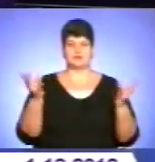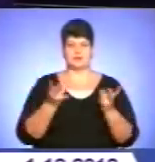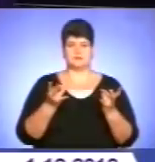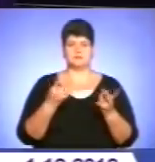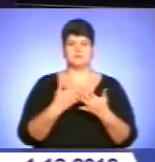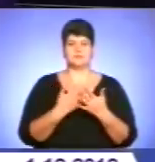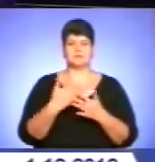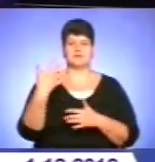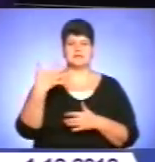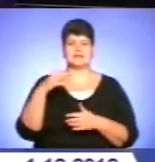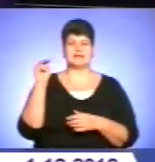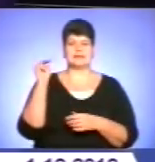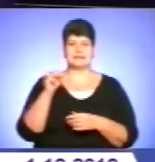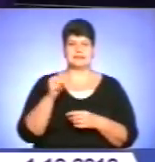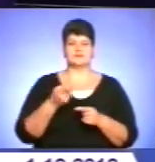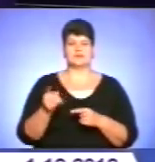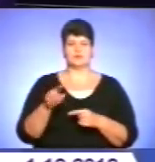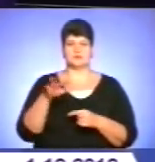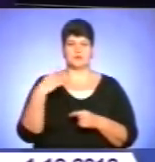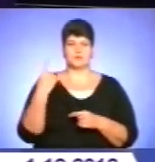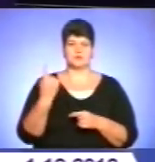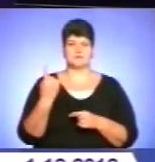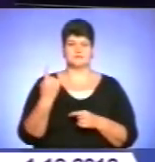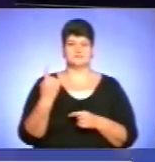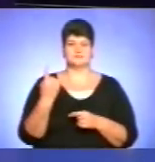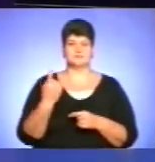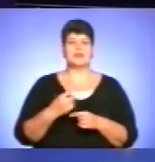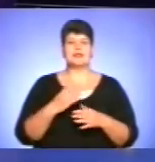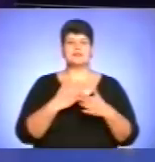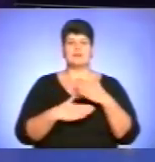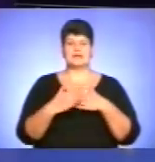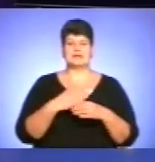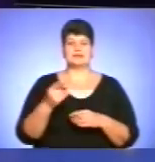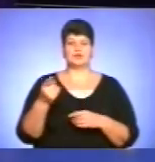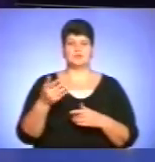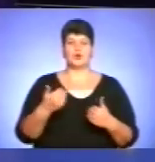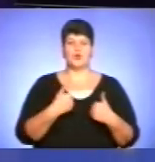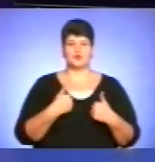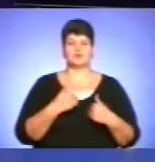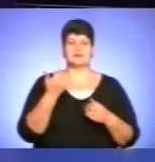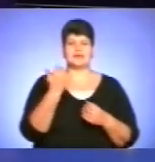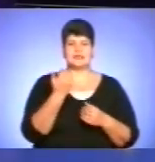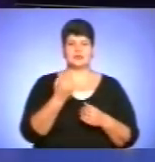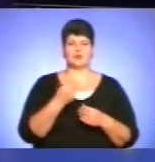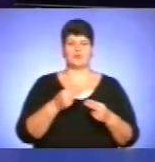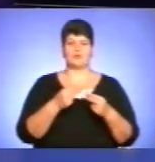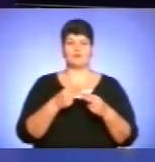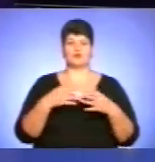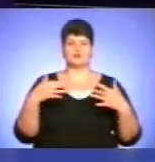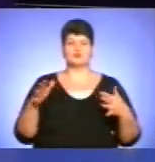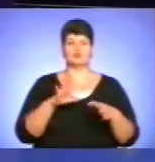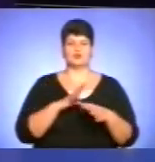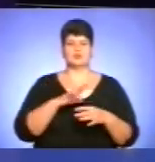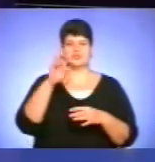Майже 50 тисяч з них на Тернопільщині. Інваліди Тернопільщини хочуть, щоб на їхню продукцію було державне